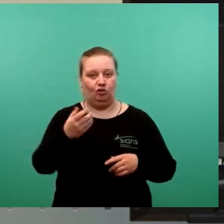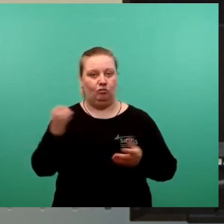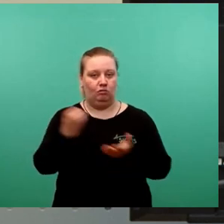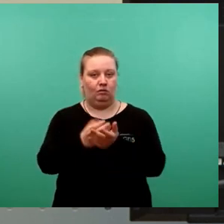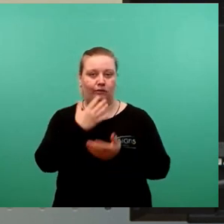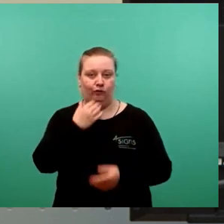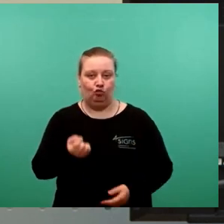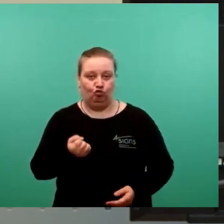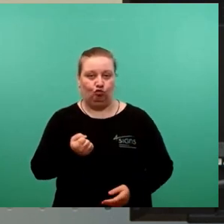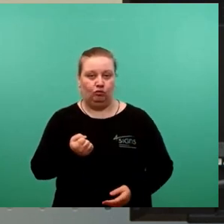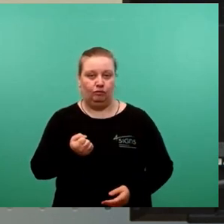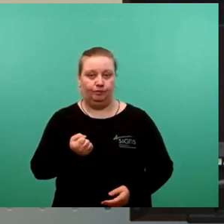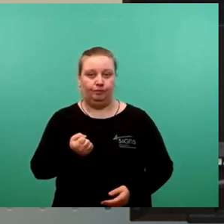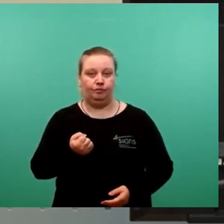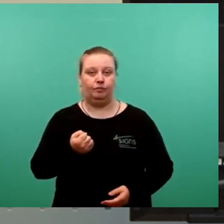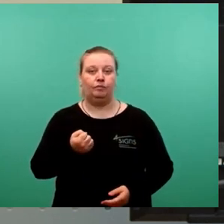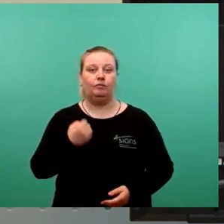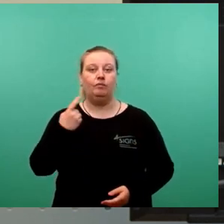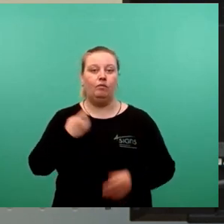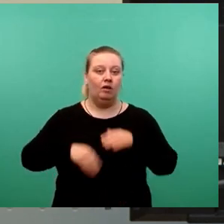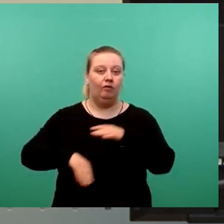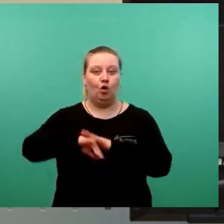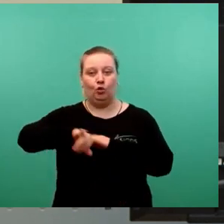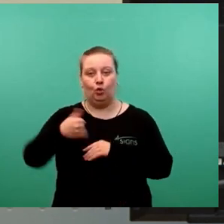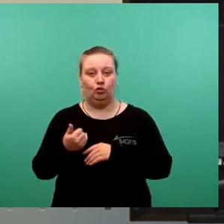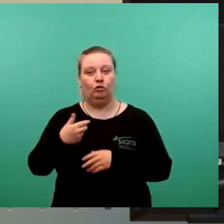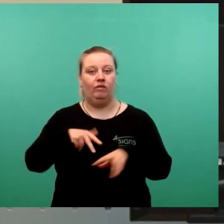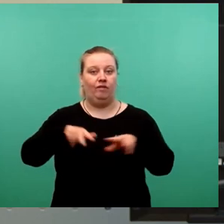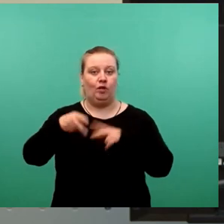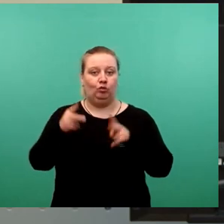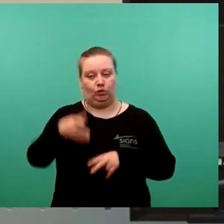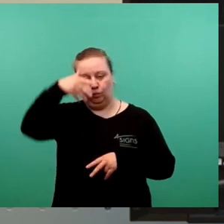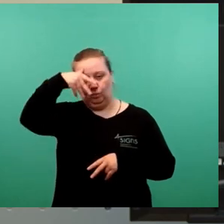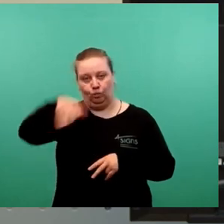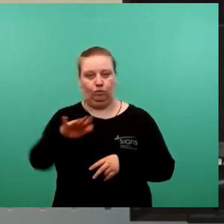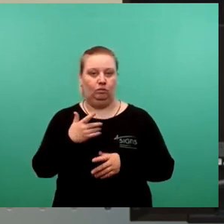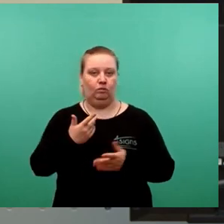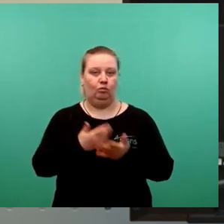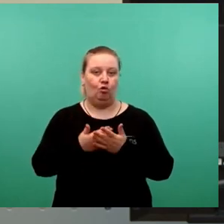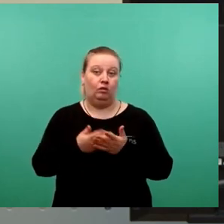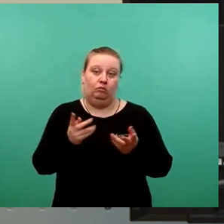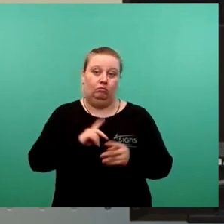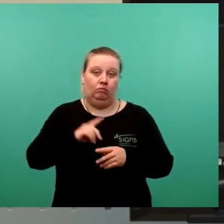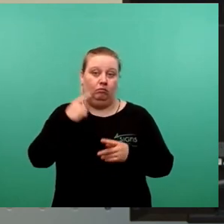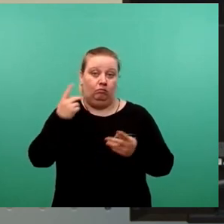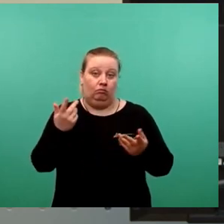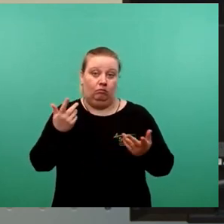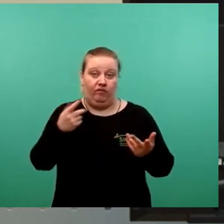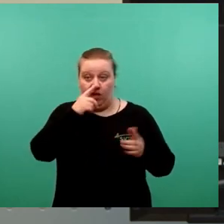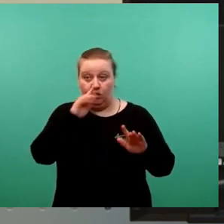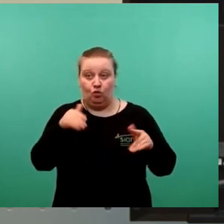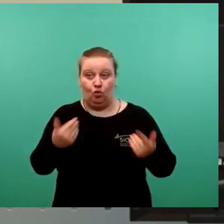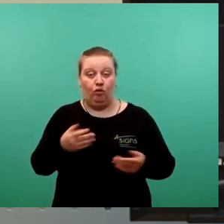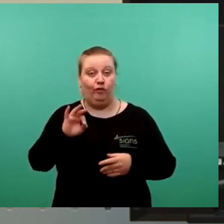Als Volljuristin mit Schwerpunkt Verwaltungsrecht ist sie auch, so sollte er kommen, für den